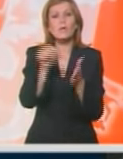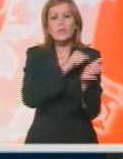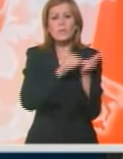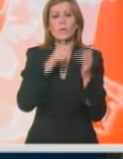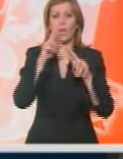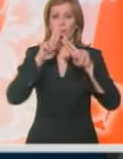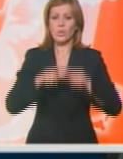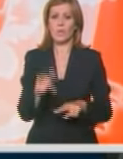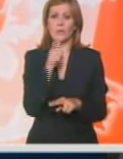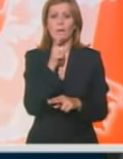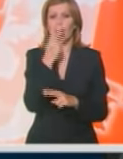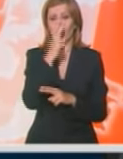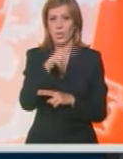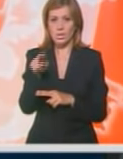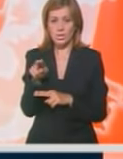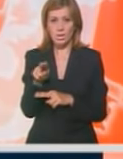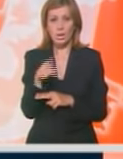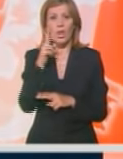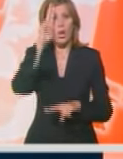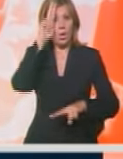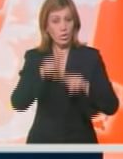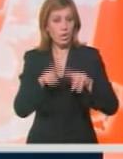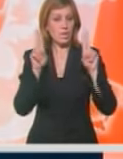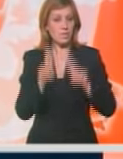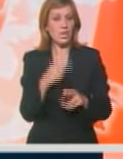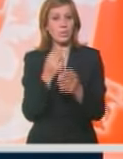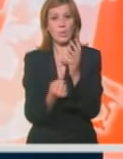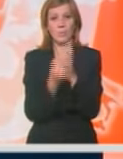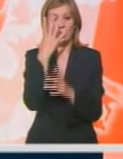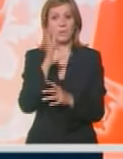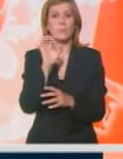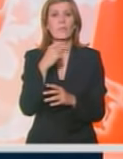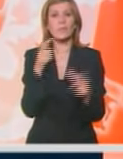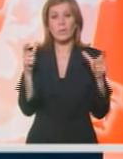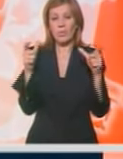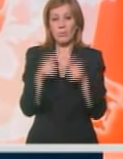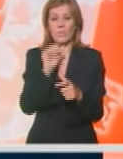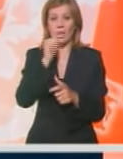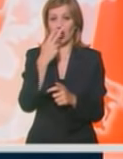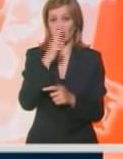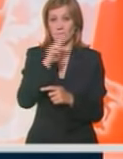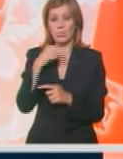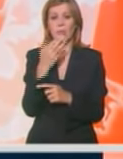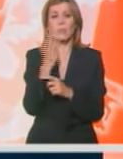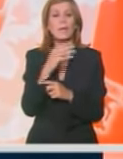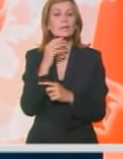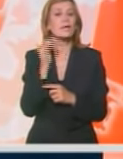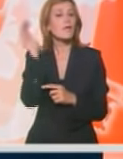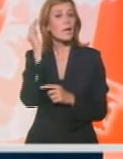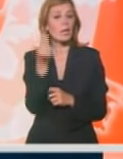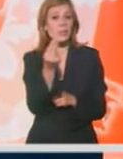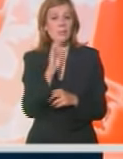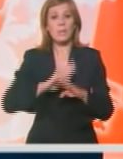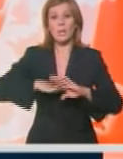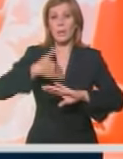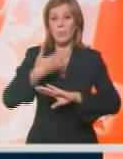i ostali zahtevi za posete. Odluka zvaničnika Prištine o obustavljanju posete predstavnika vlade Srbije usledila je